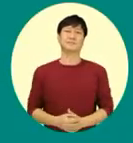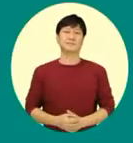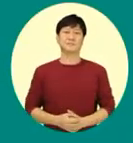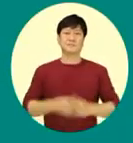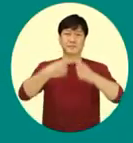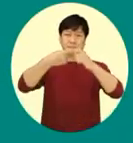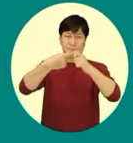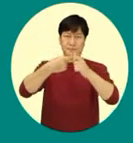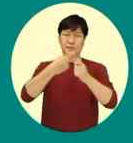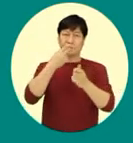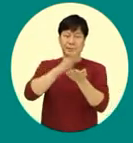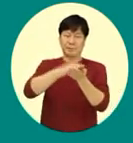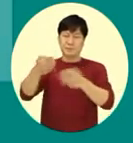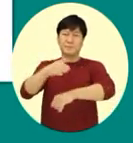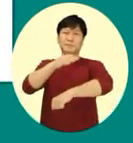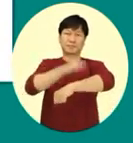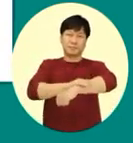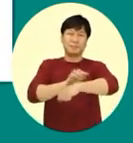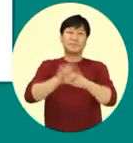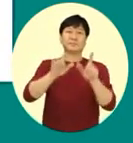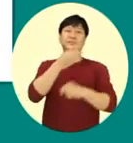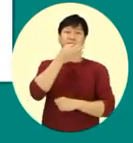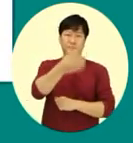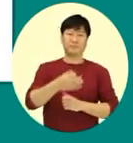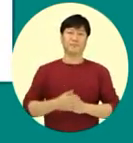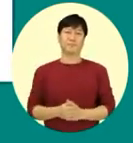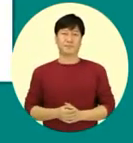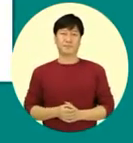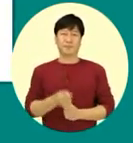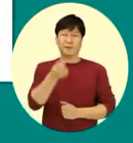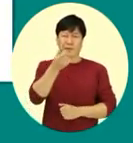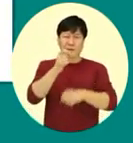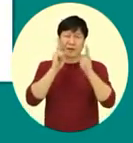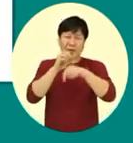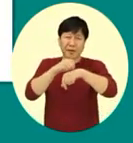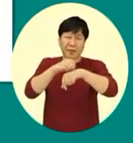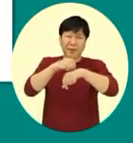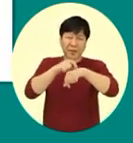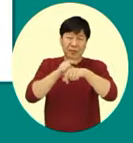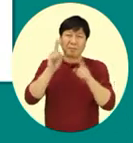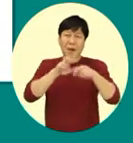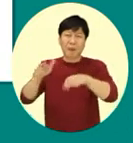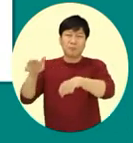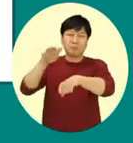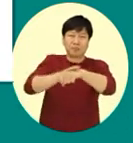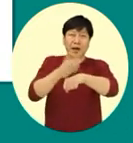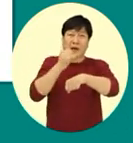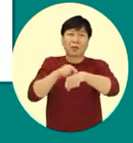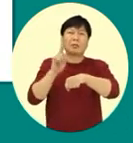시트형 필름형이라고도 하는데요. 얇은 막형태로 피부에 바로 부착할 수 있으며